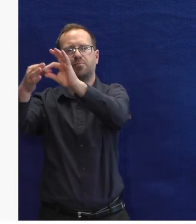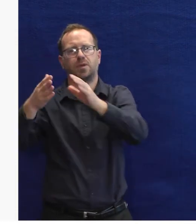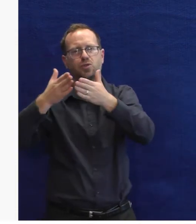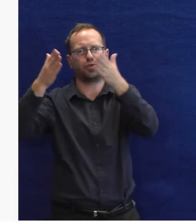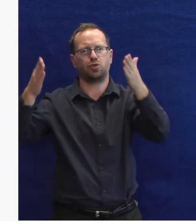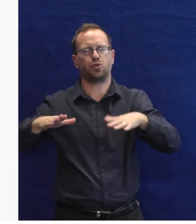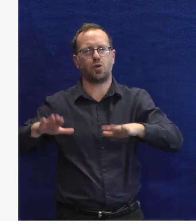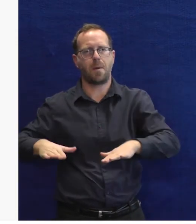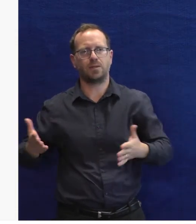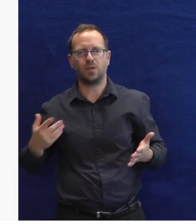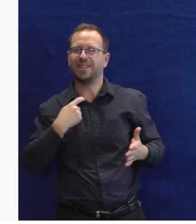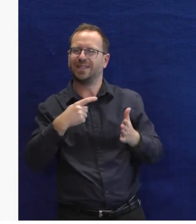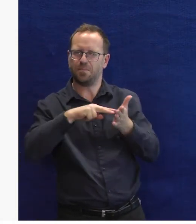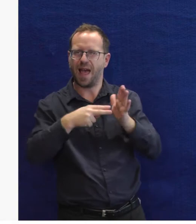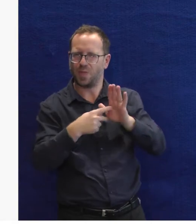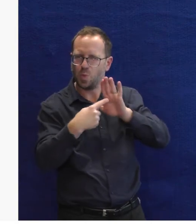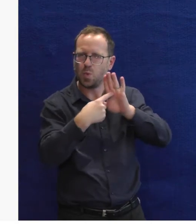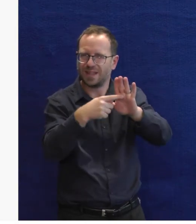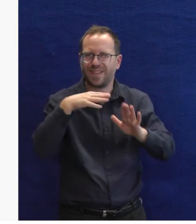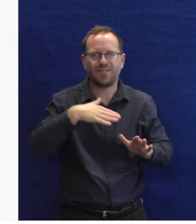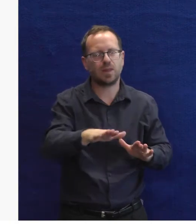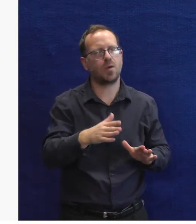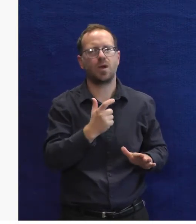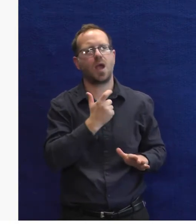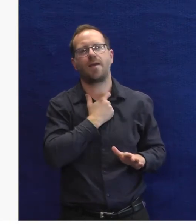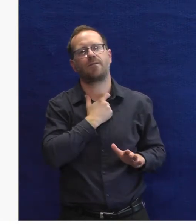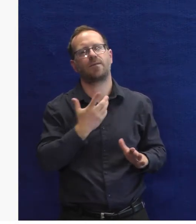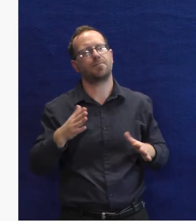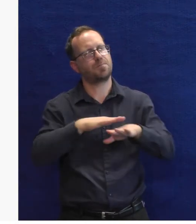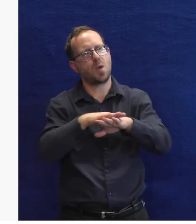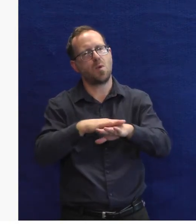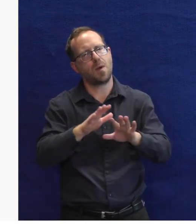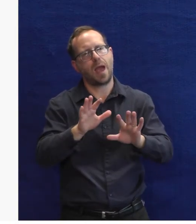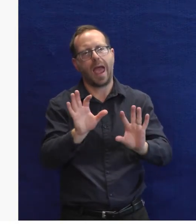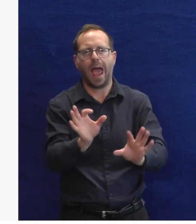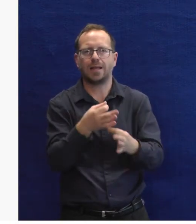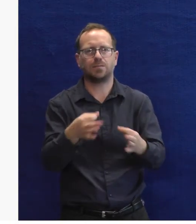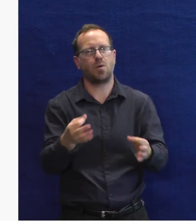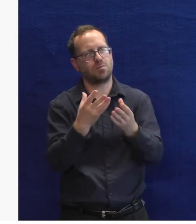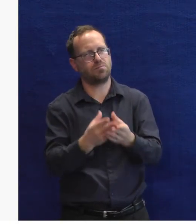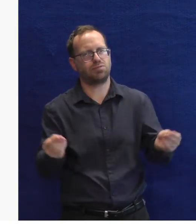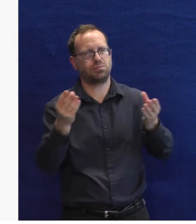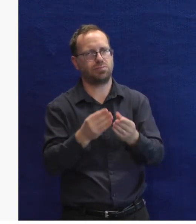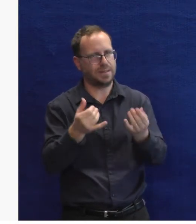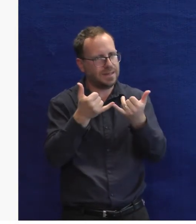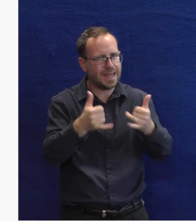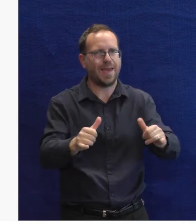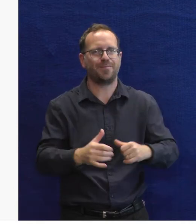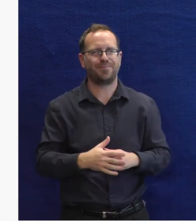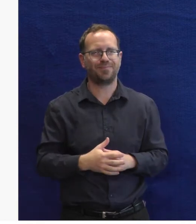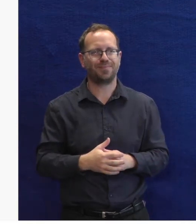chytré domácnosti na to zareaguje. Takže to bylo obsahem toho videa, bohužel se na to nepodíváme, ale stejně nás tlačí trošku čas.